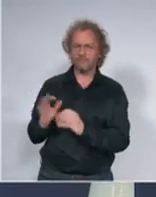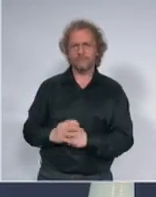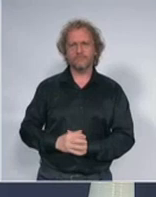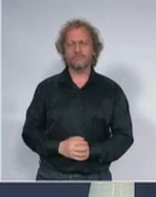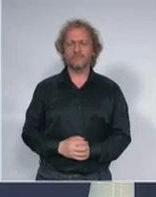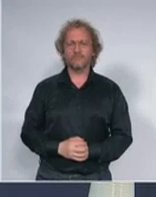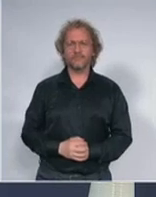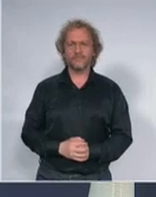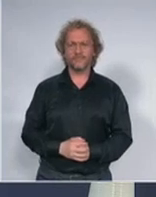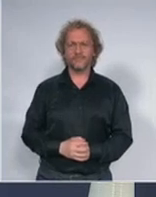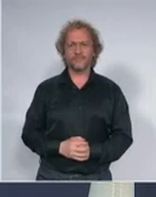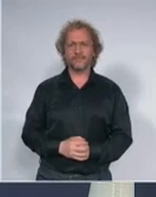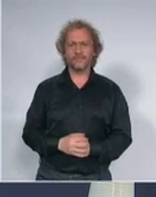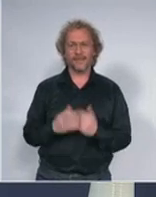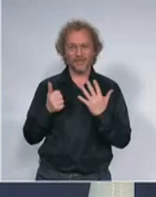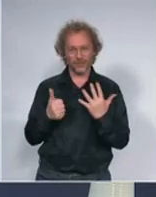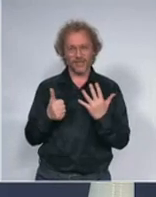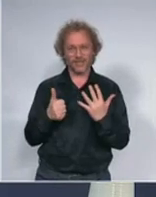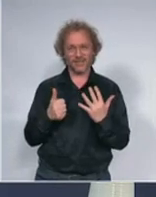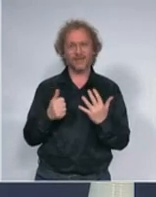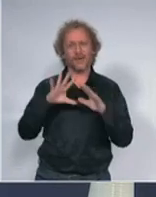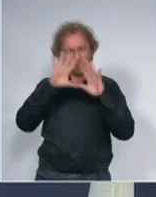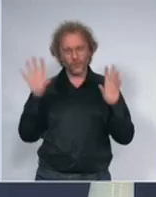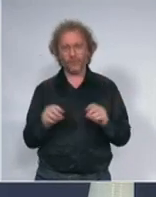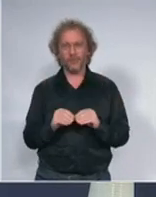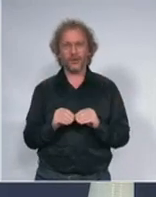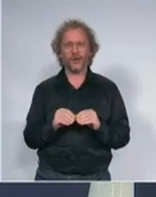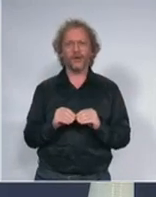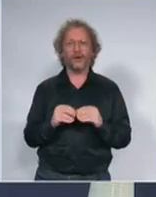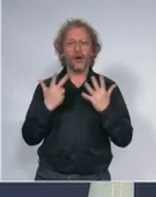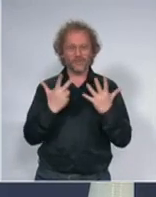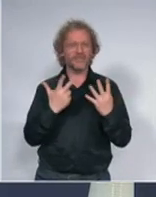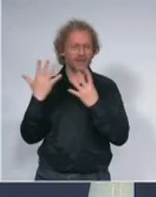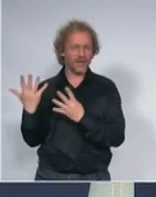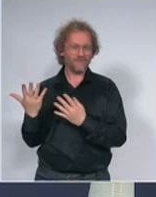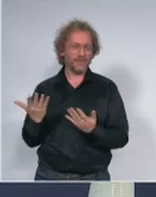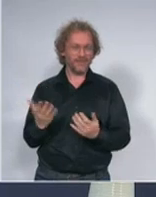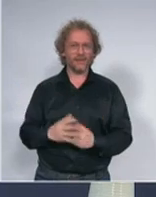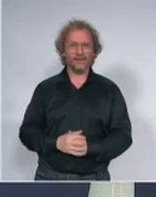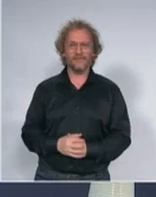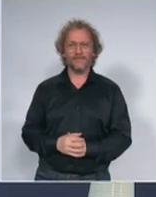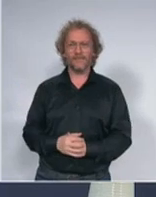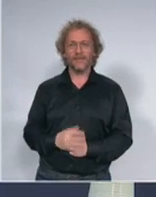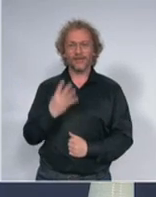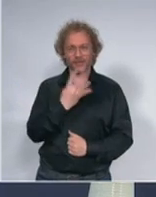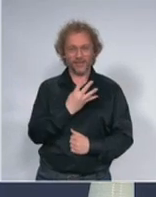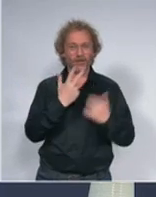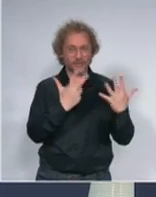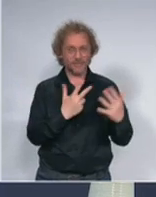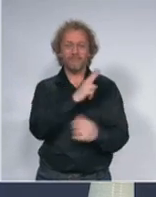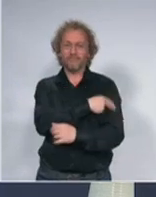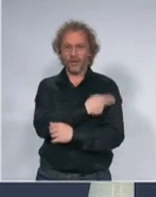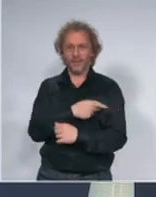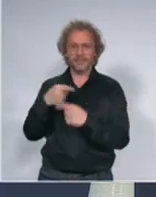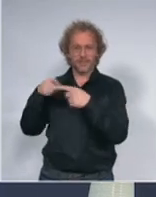ovih šest, ukupno 89, od čega 48 hospitalizovanih, u ovom